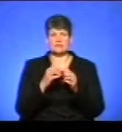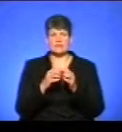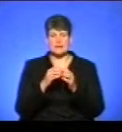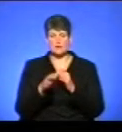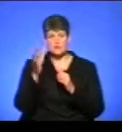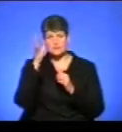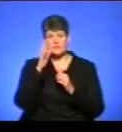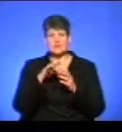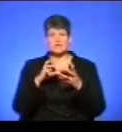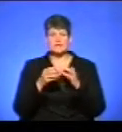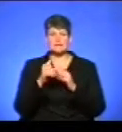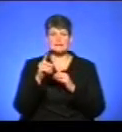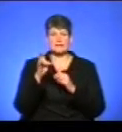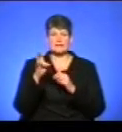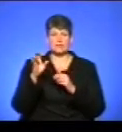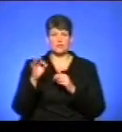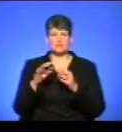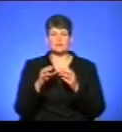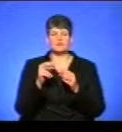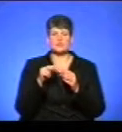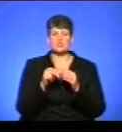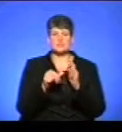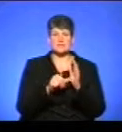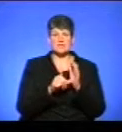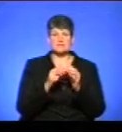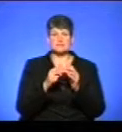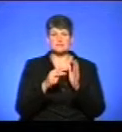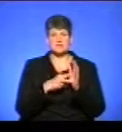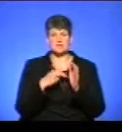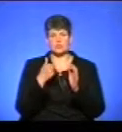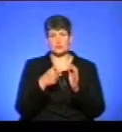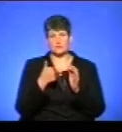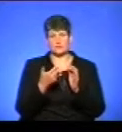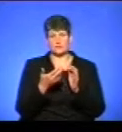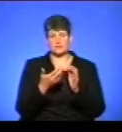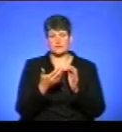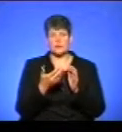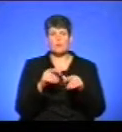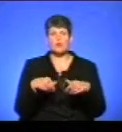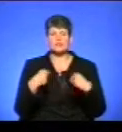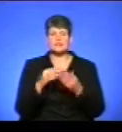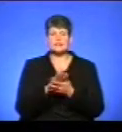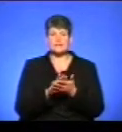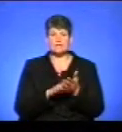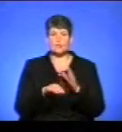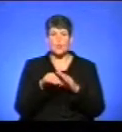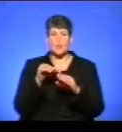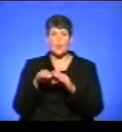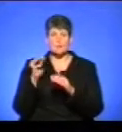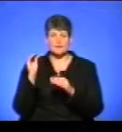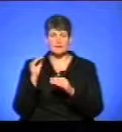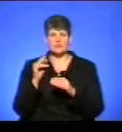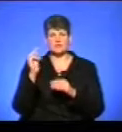ЗНО 2016, 2017 або 2018 років. Подавати заяви до обраних вищих